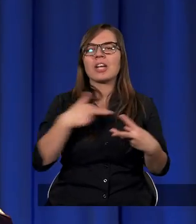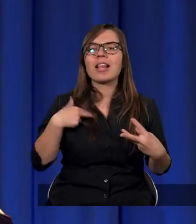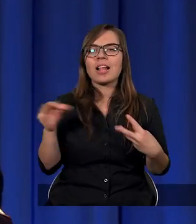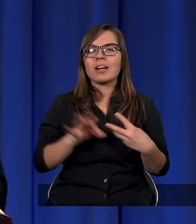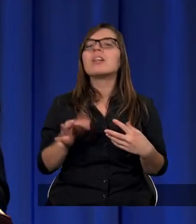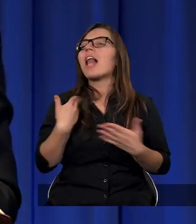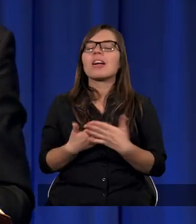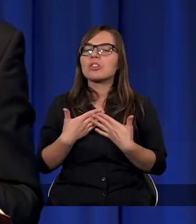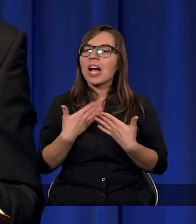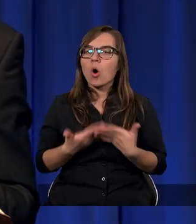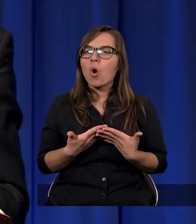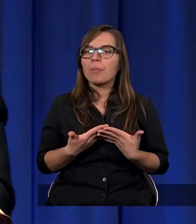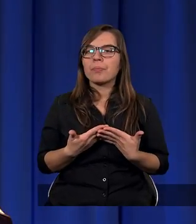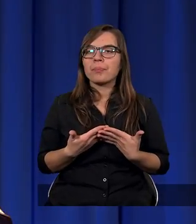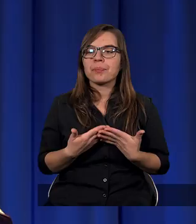Dlaczego?